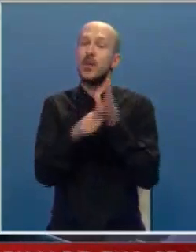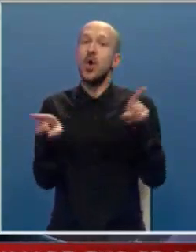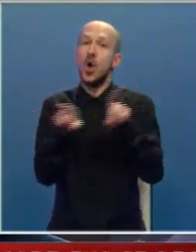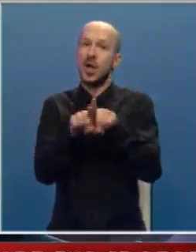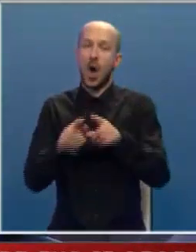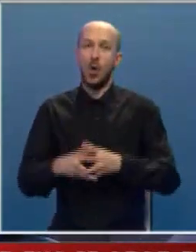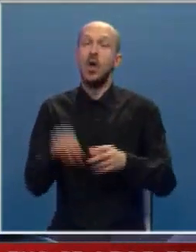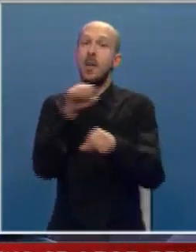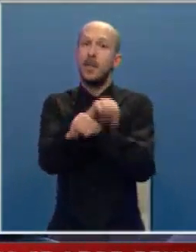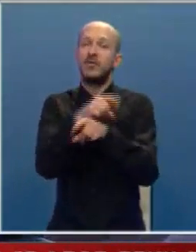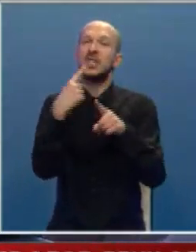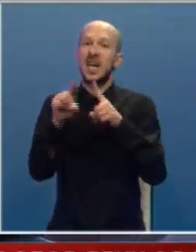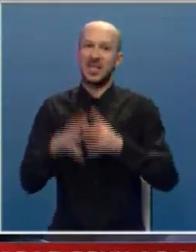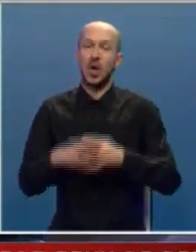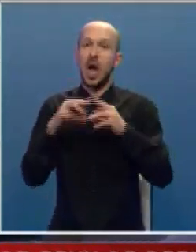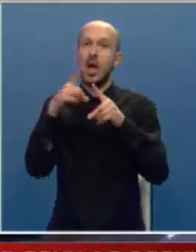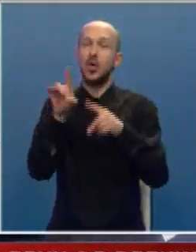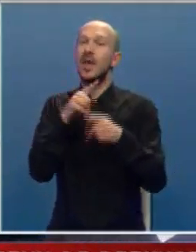kao pritvorski razlog, a to je nedozvoljeno.